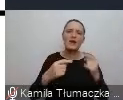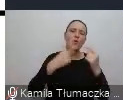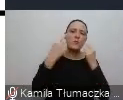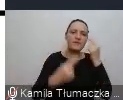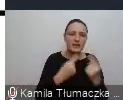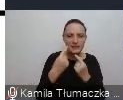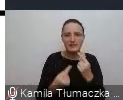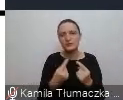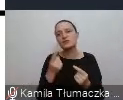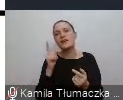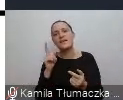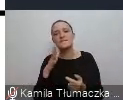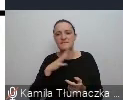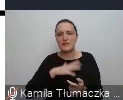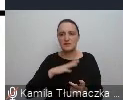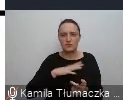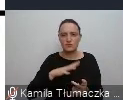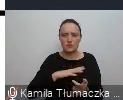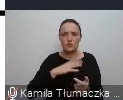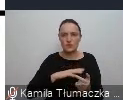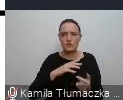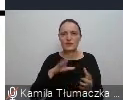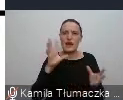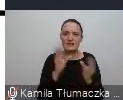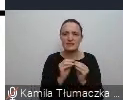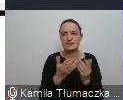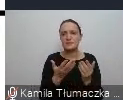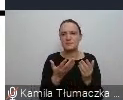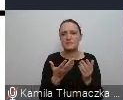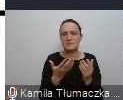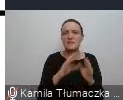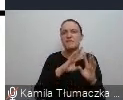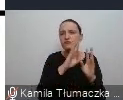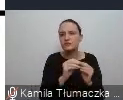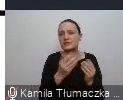jak Państwo będą dostawali te wszystkie